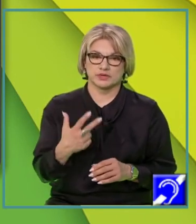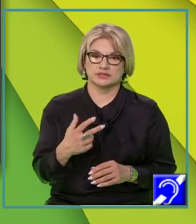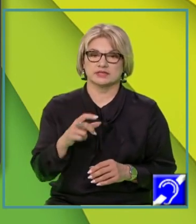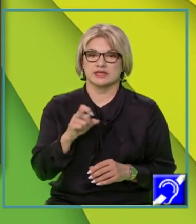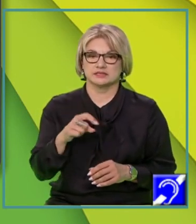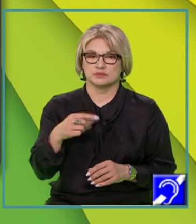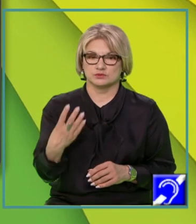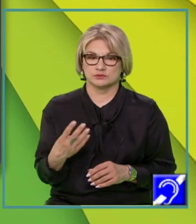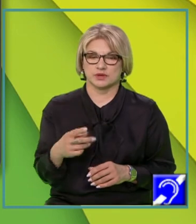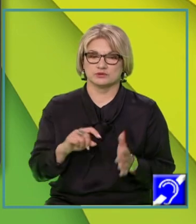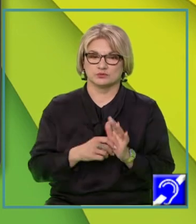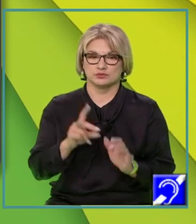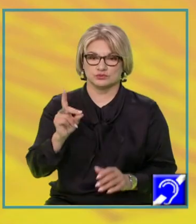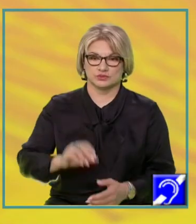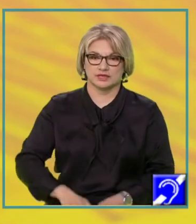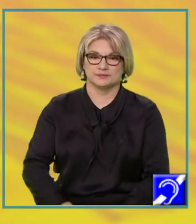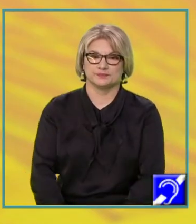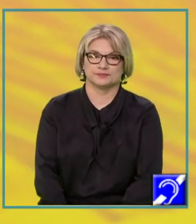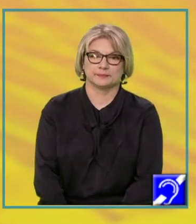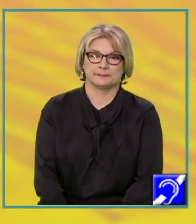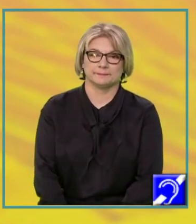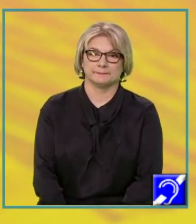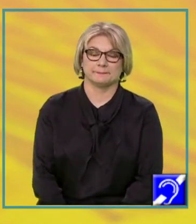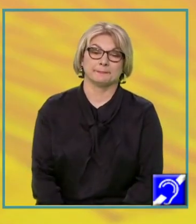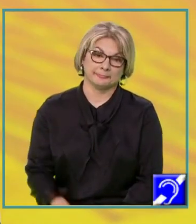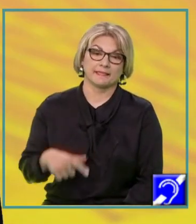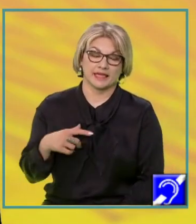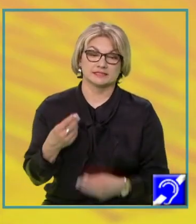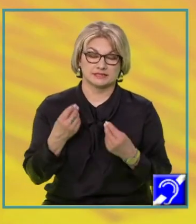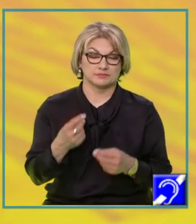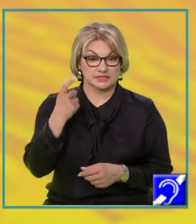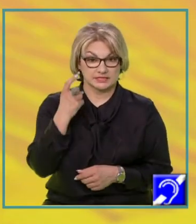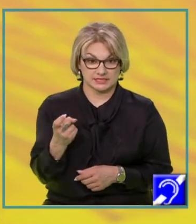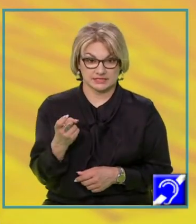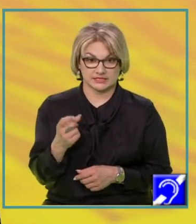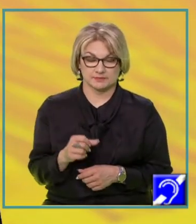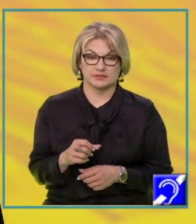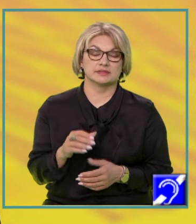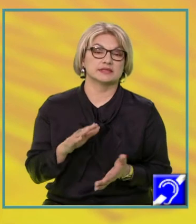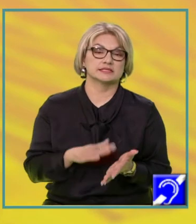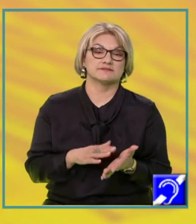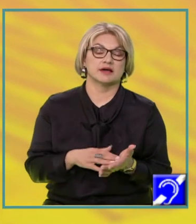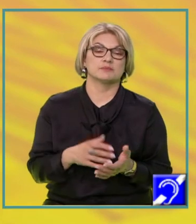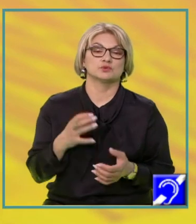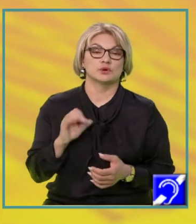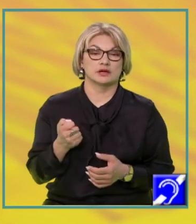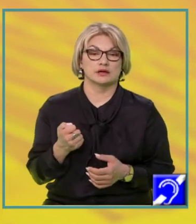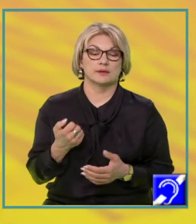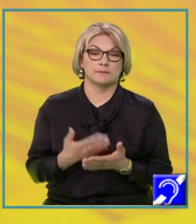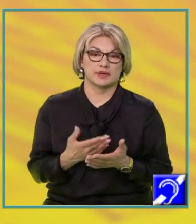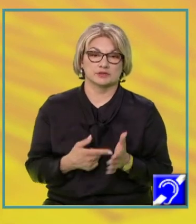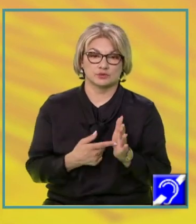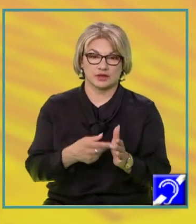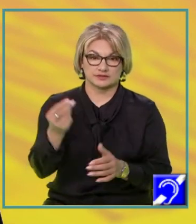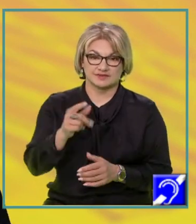4, adică D. E bine de reținut faptul că, pentru a reprezenta graficul unei funcții